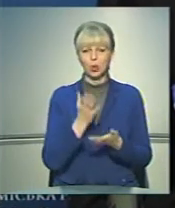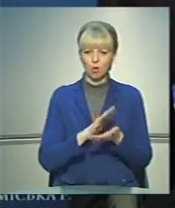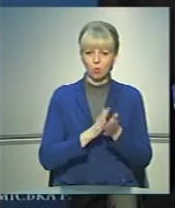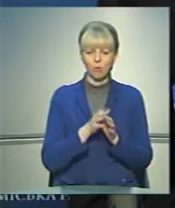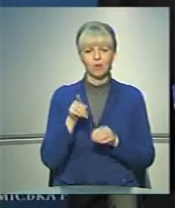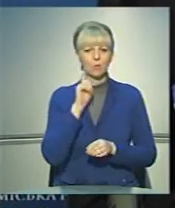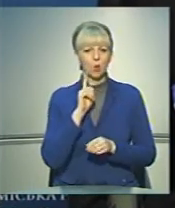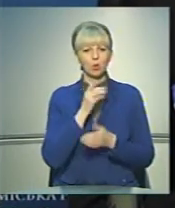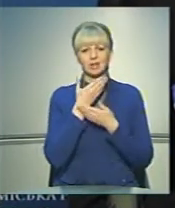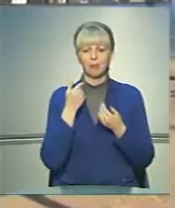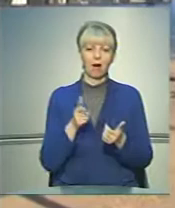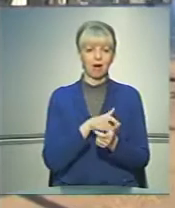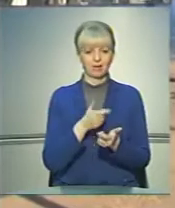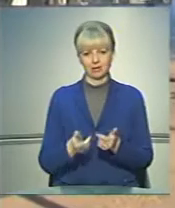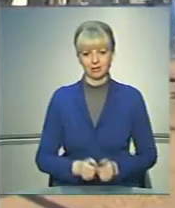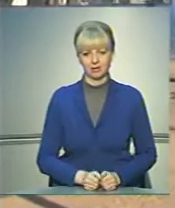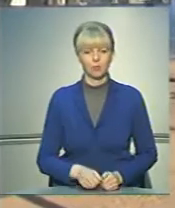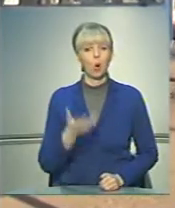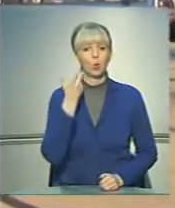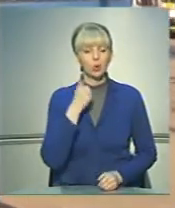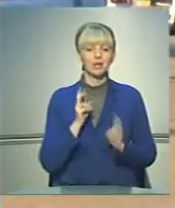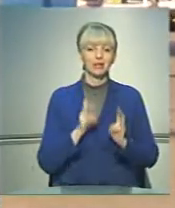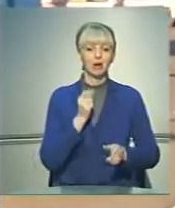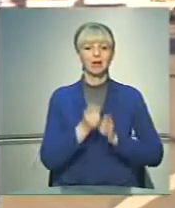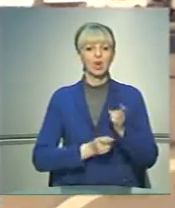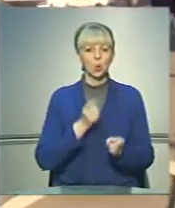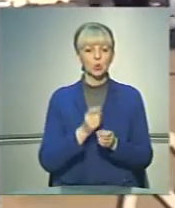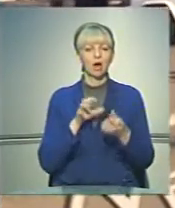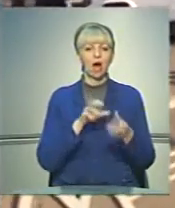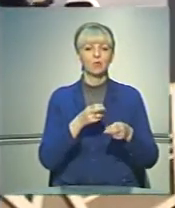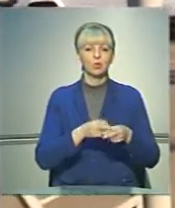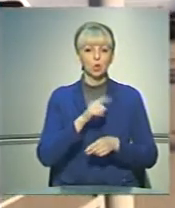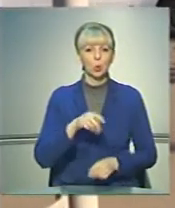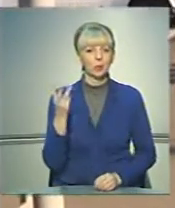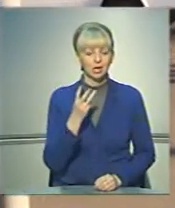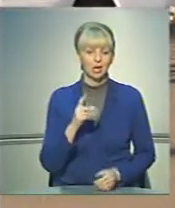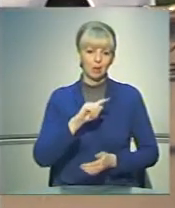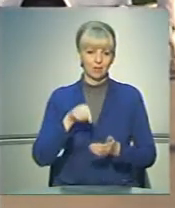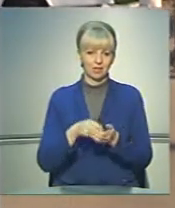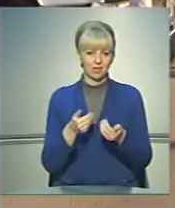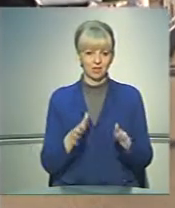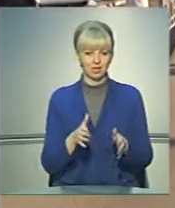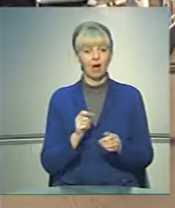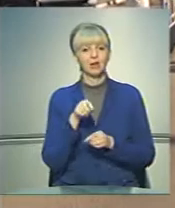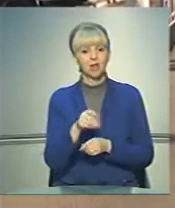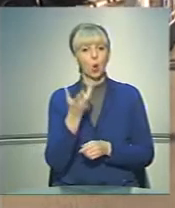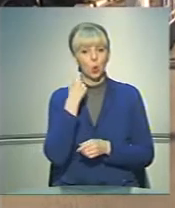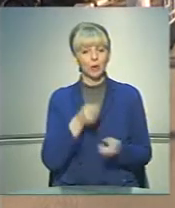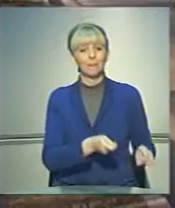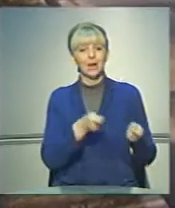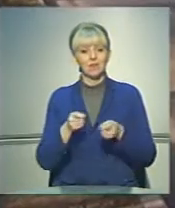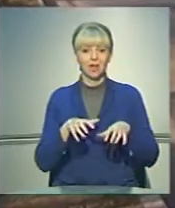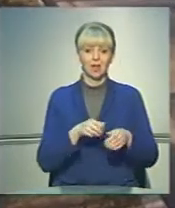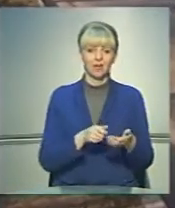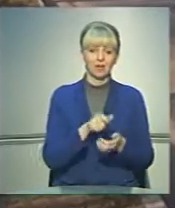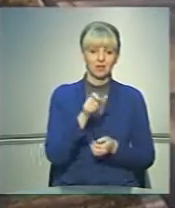умови, але там поки що немає альтернативи. Тож, коли і як реконструюватимуть автостанцію номер три, питання відкрити. Як і те, коли ж перевізники та